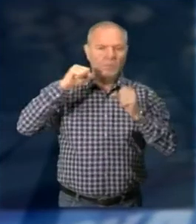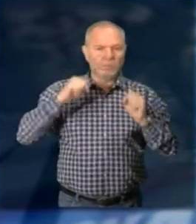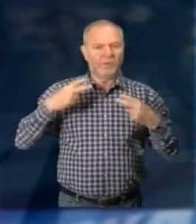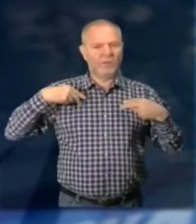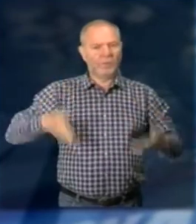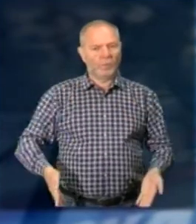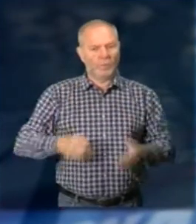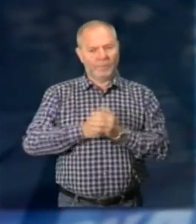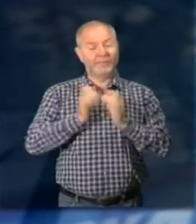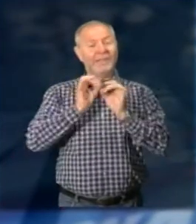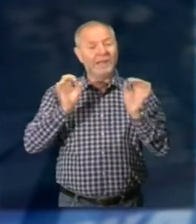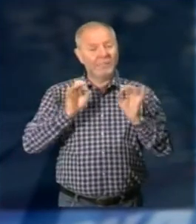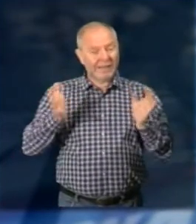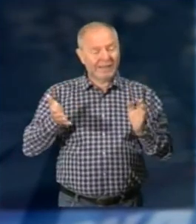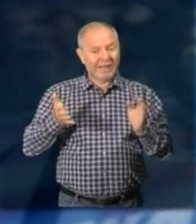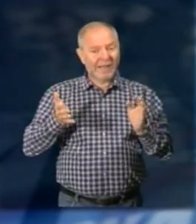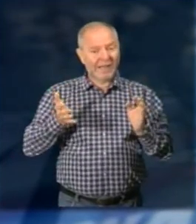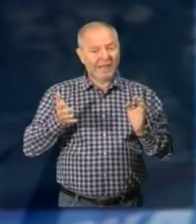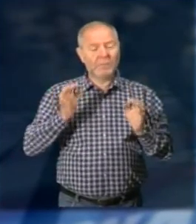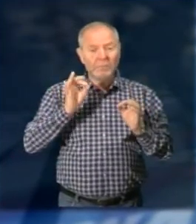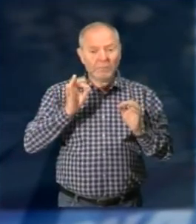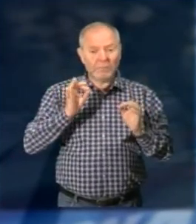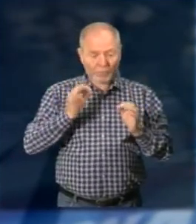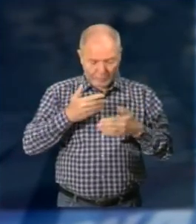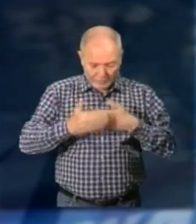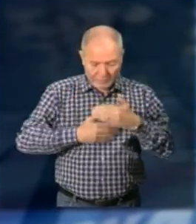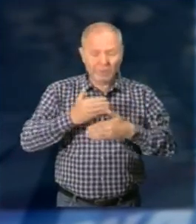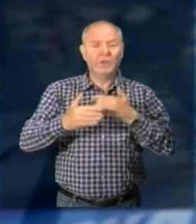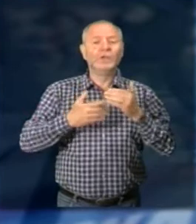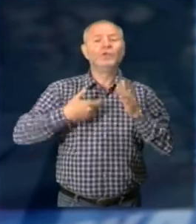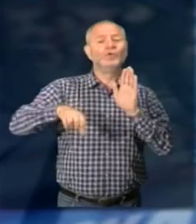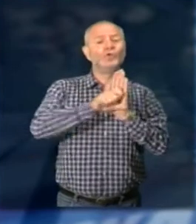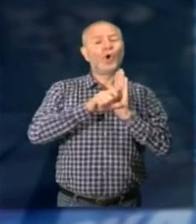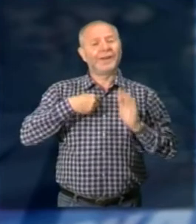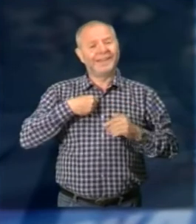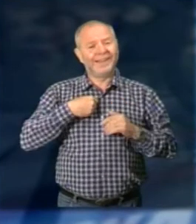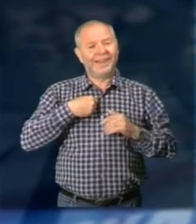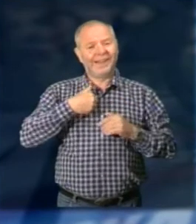Libertà democratiche che sono diventate le pietre angolari della nostra storia e della nostra identità